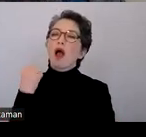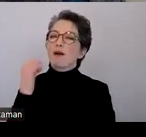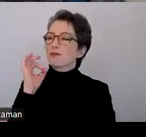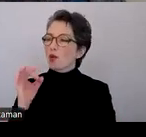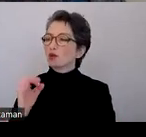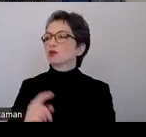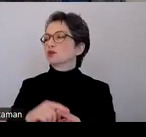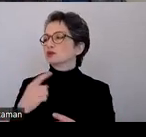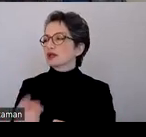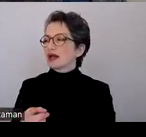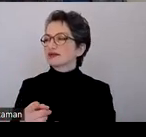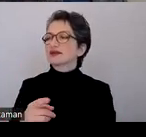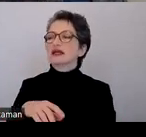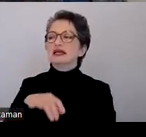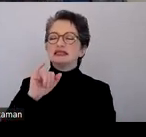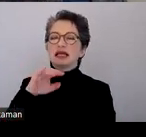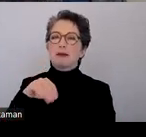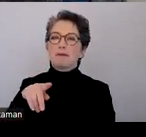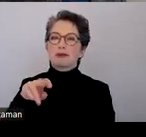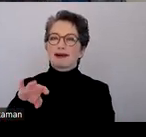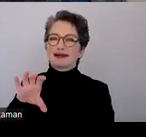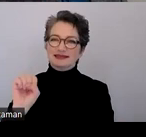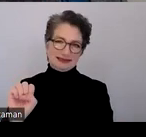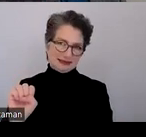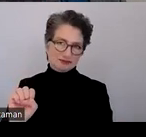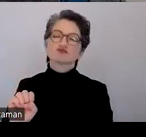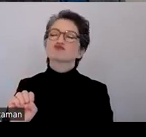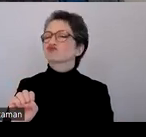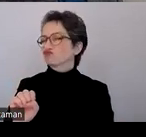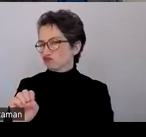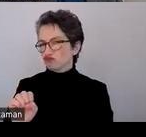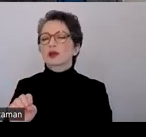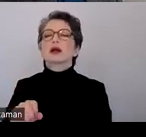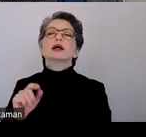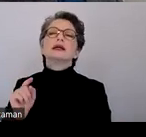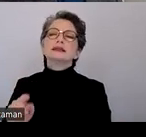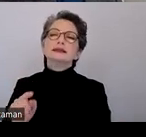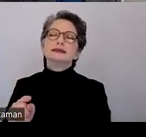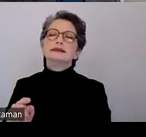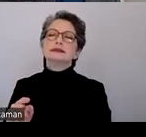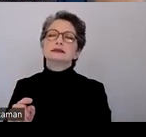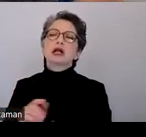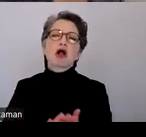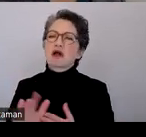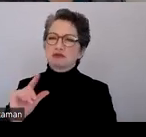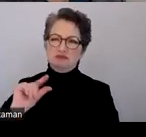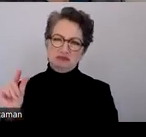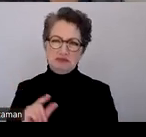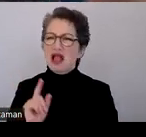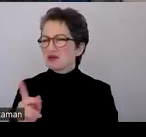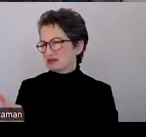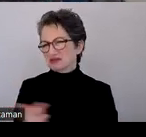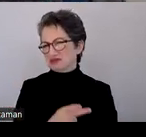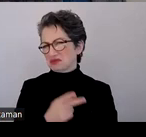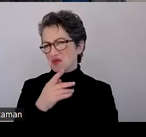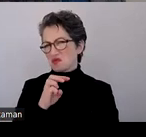Format von PowerPoint lesen kann und auch schreiben kann. Ähnlich wie bei Word, geringer Aufwand. Eigentlich gilt hier alles wie bei Word auch. Es